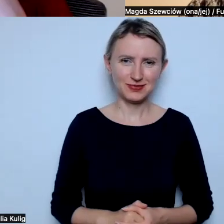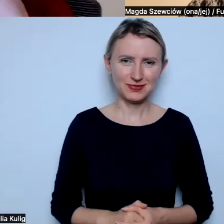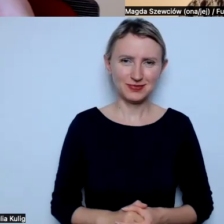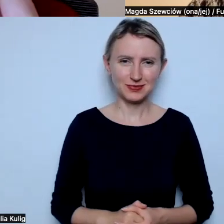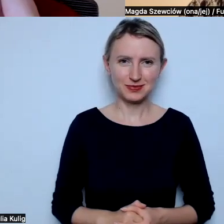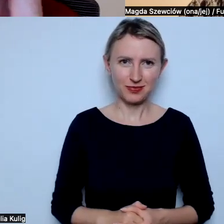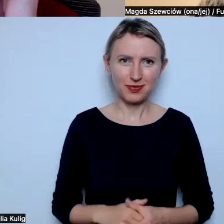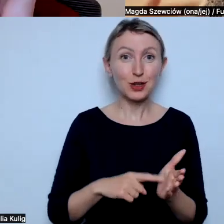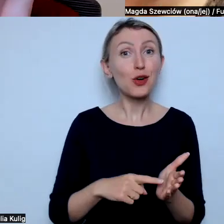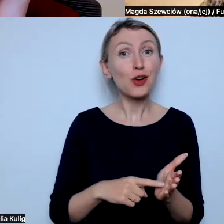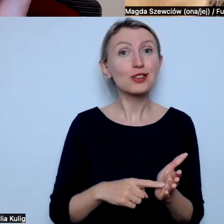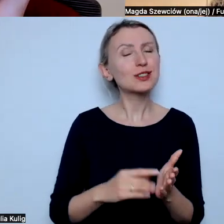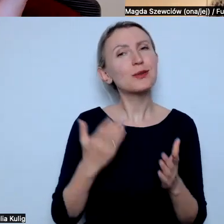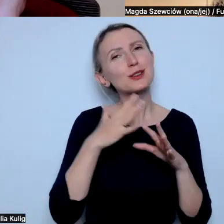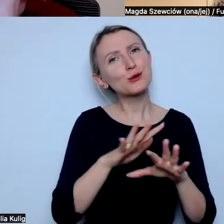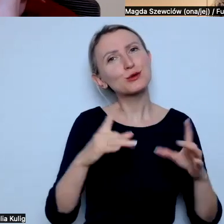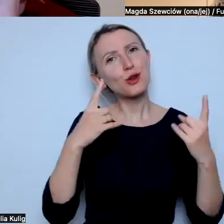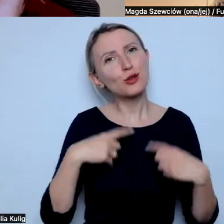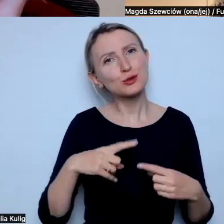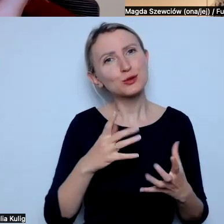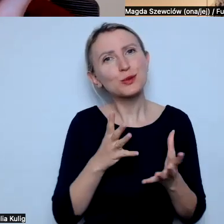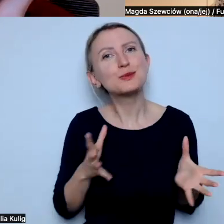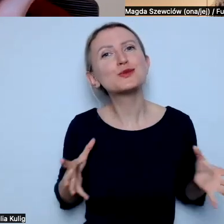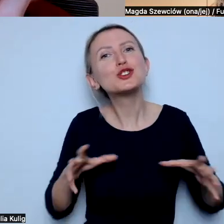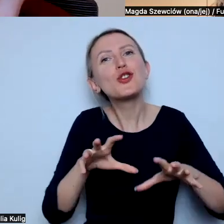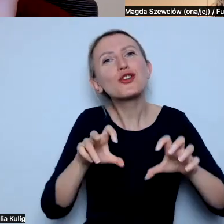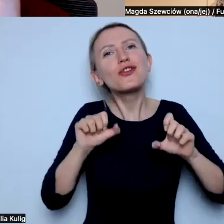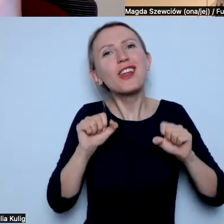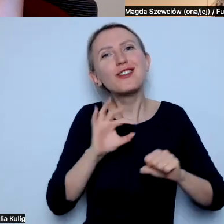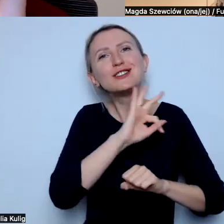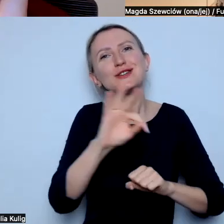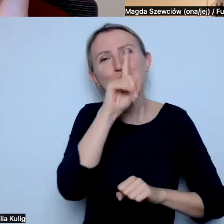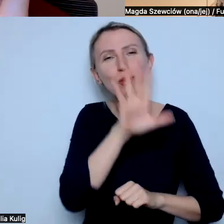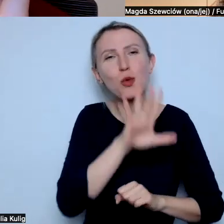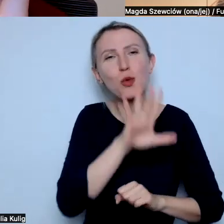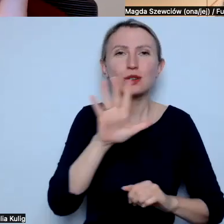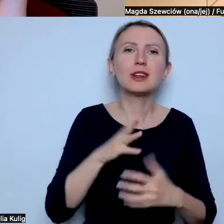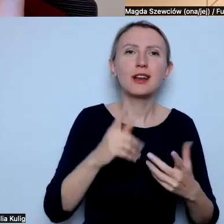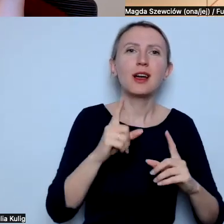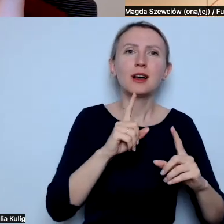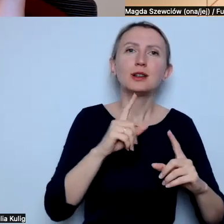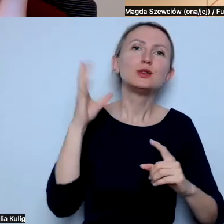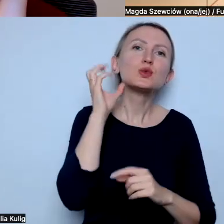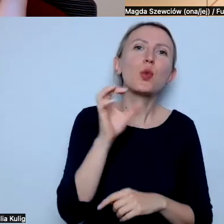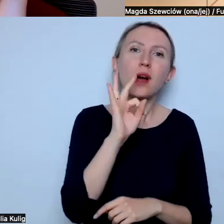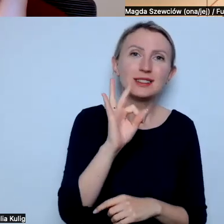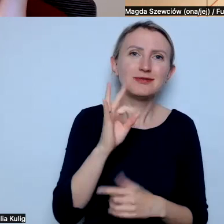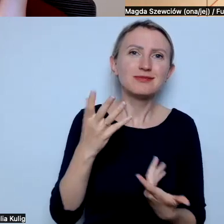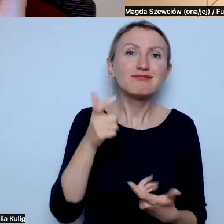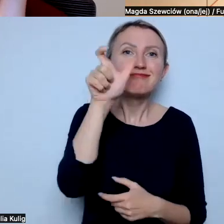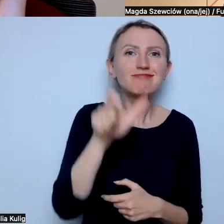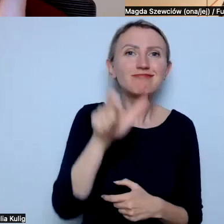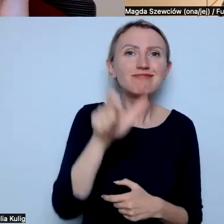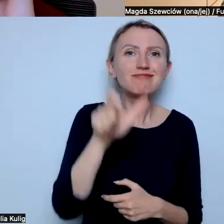jak wiele jednak już osób zgromadziłaś w swojej społeczności, które chcą słuchać o seriuszieństwie. Więc bardzo się cieszę, że z nami nadal